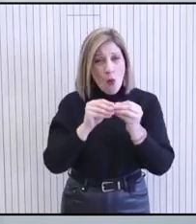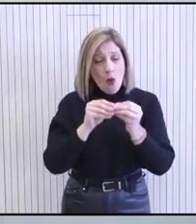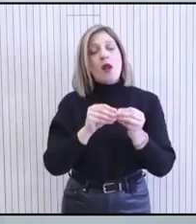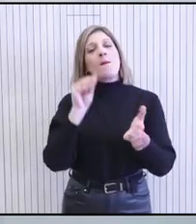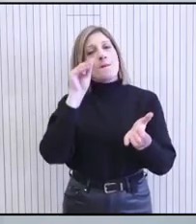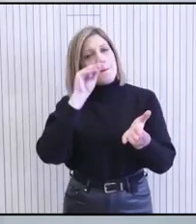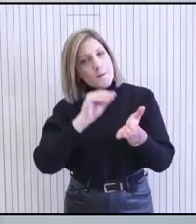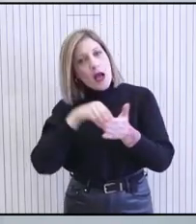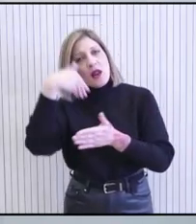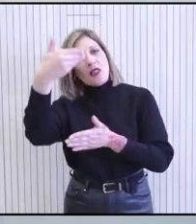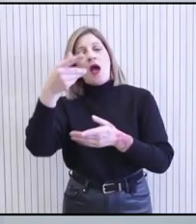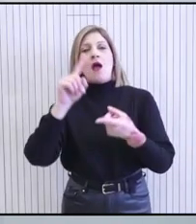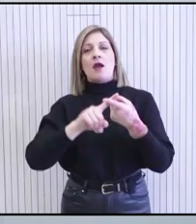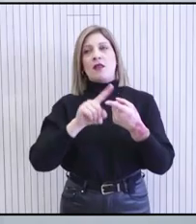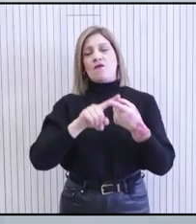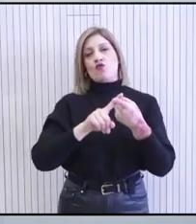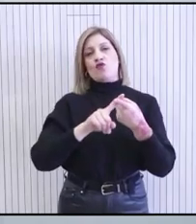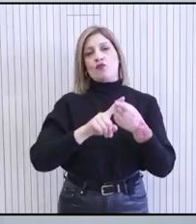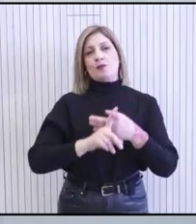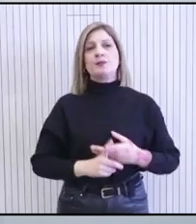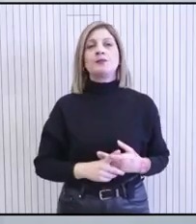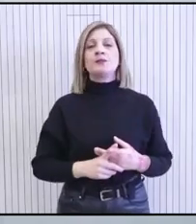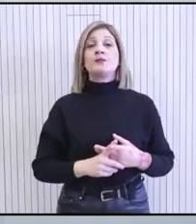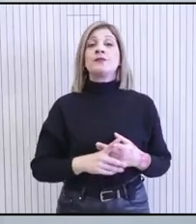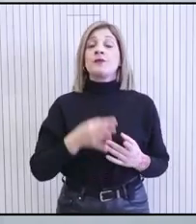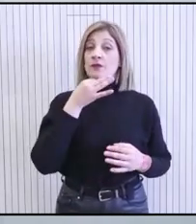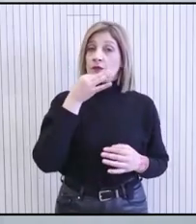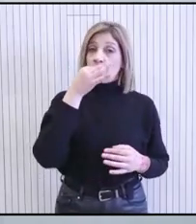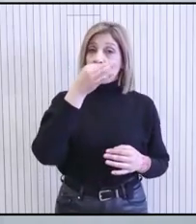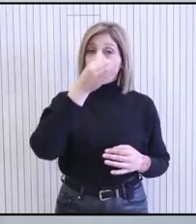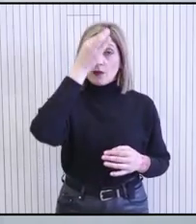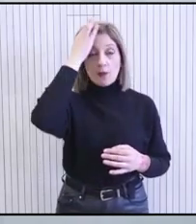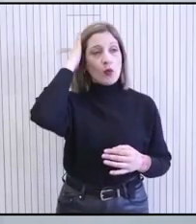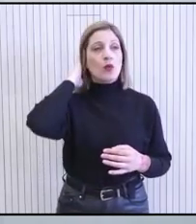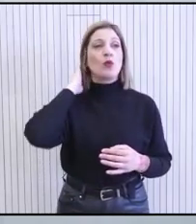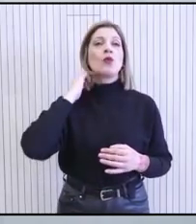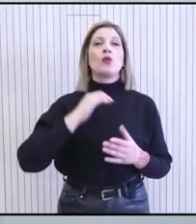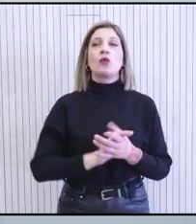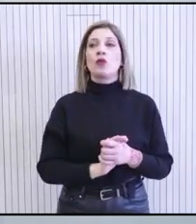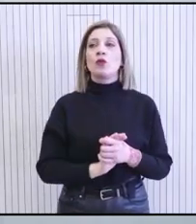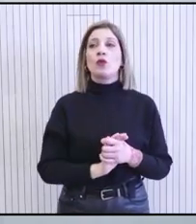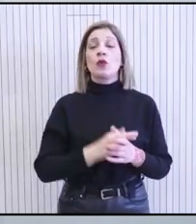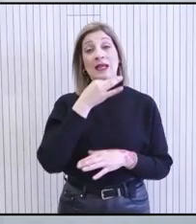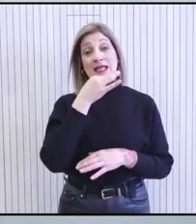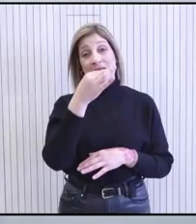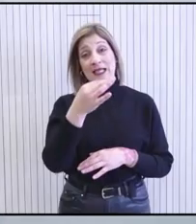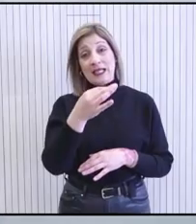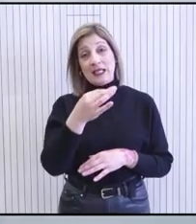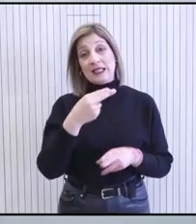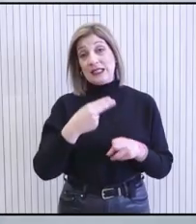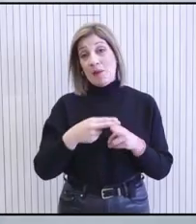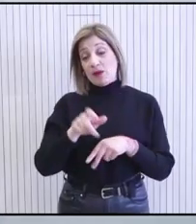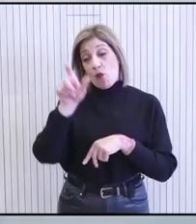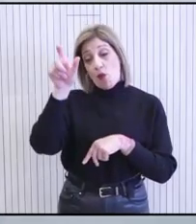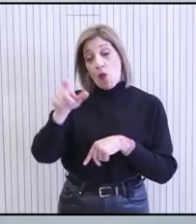επαναπρογραμματιστούν. Έχοντας πει αυτά θα πρέπει να διαχωρίσουμε στην υπεύθυνη στάση που θα